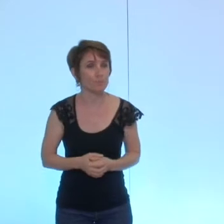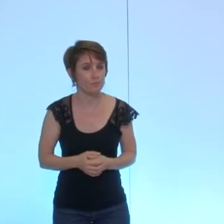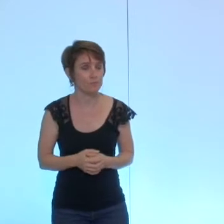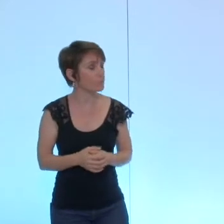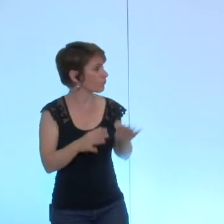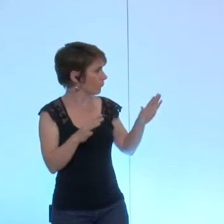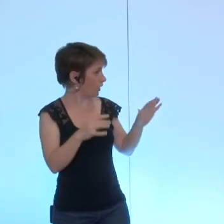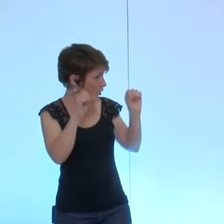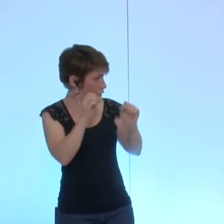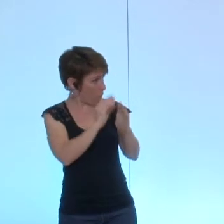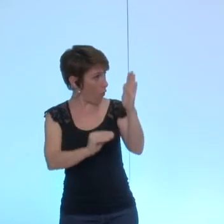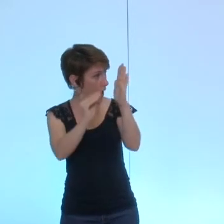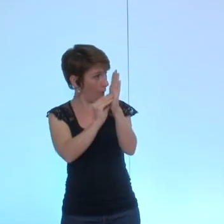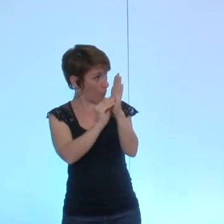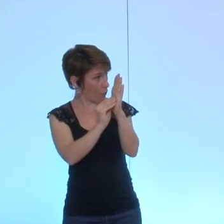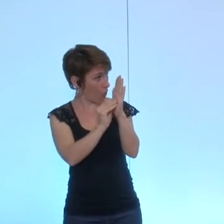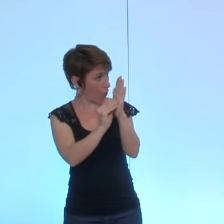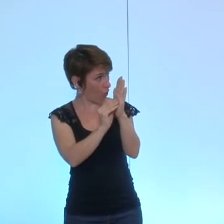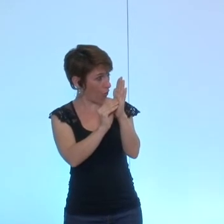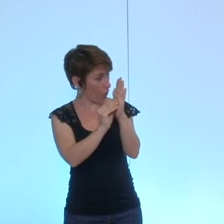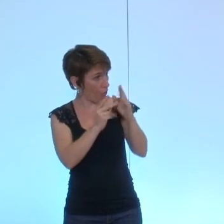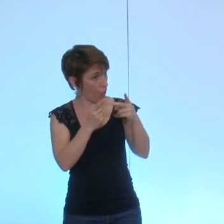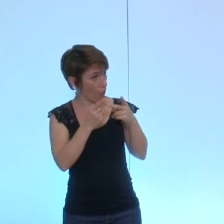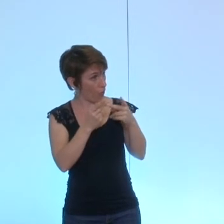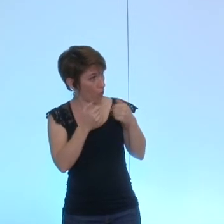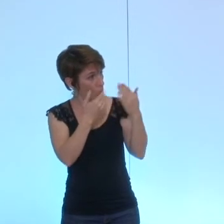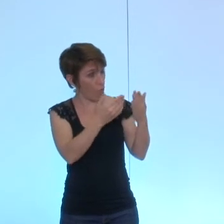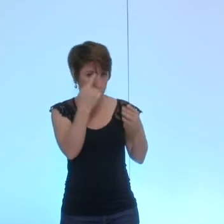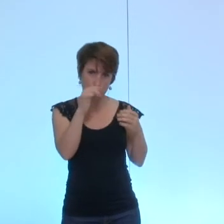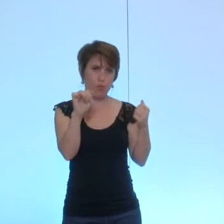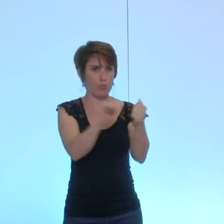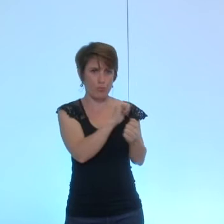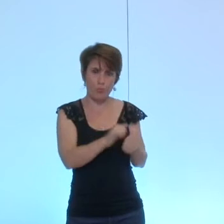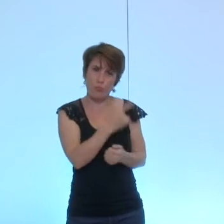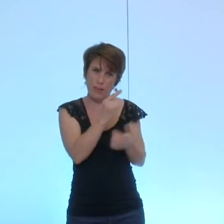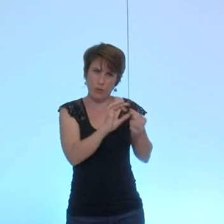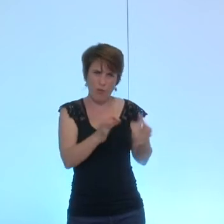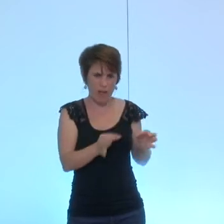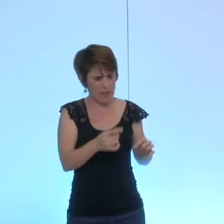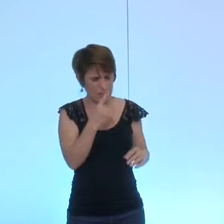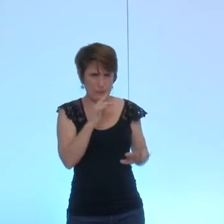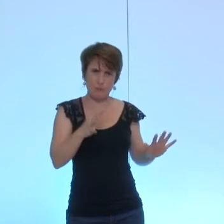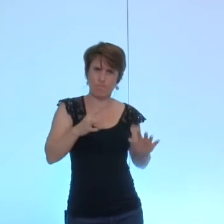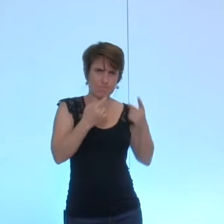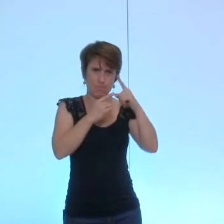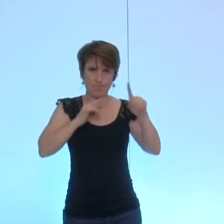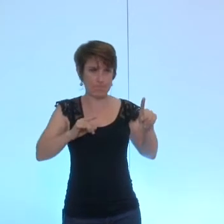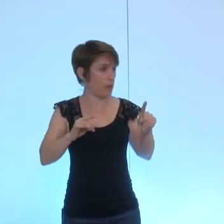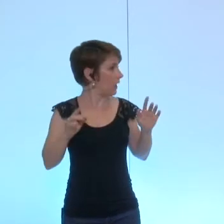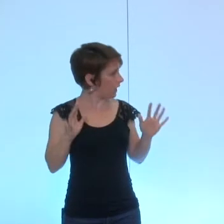on demande disons qu'on supprime ces deux clauses un peu particulières et là on retombe à ce moment là dans un